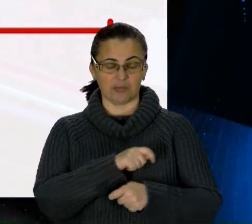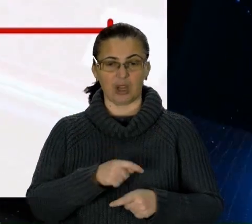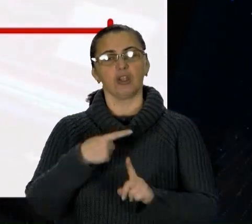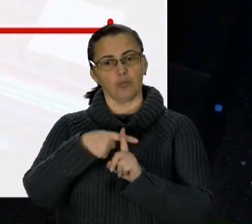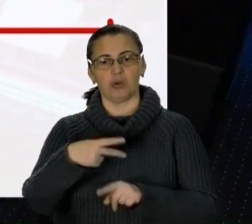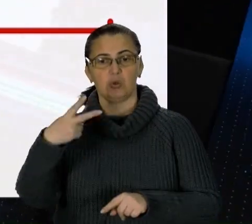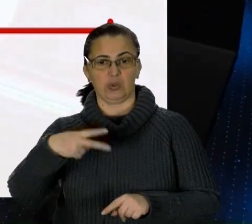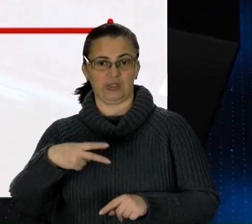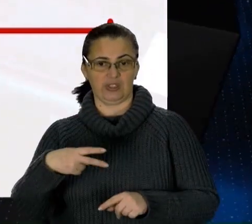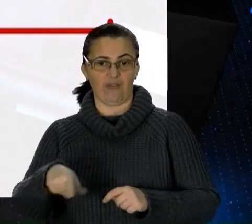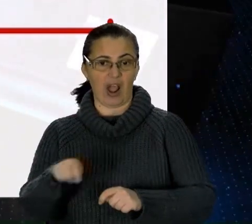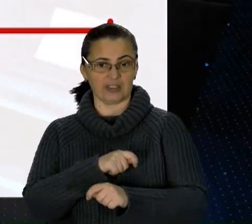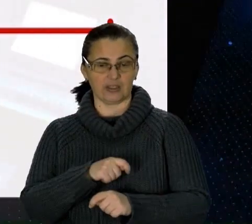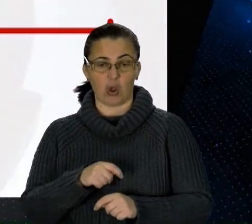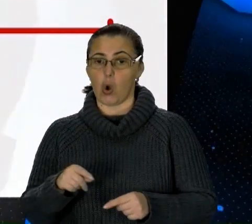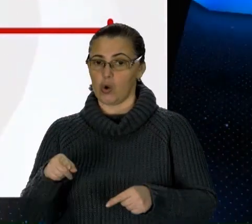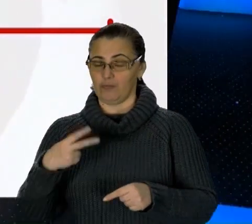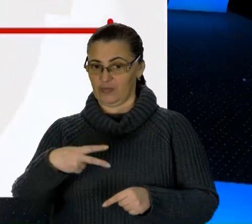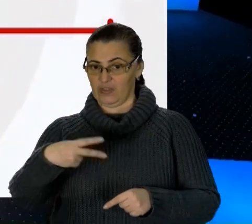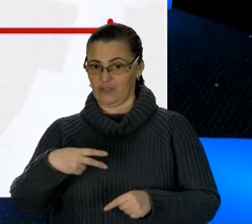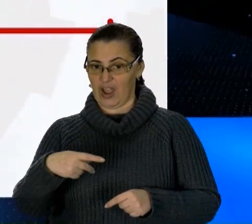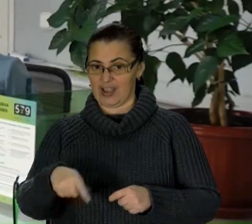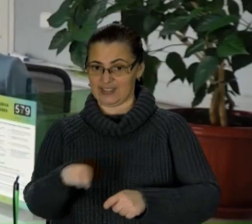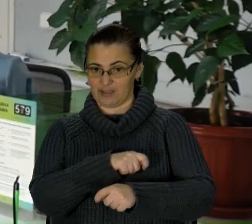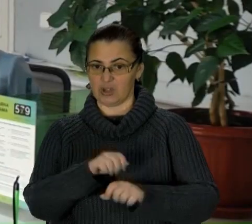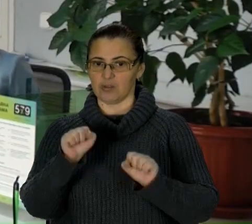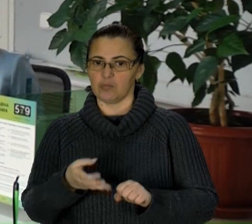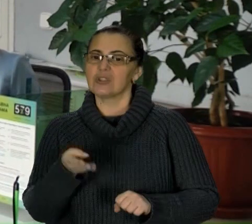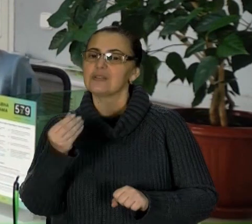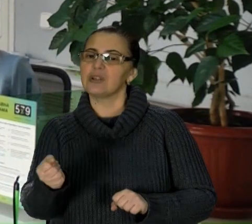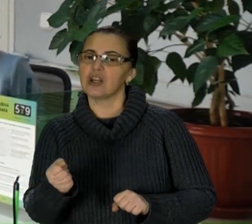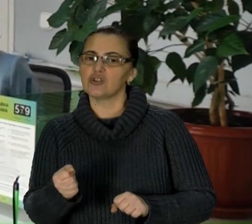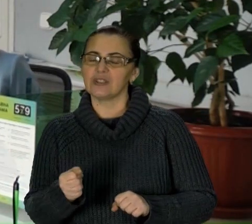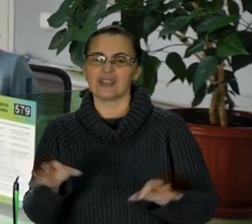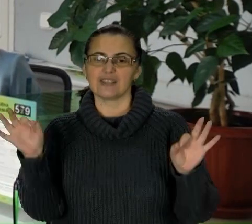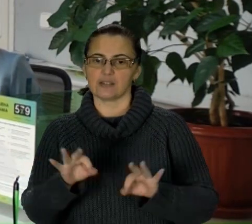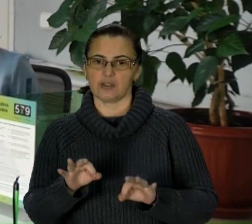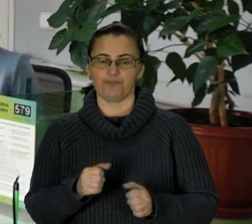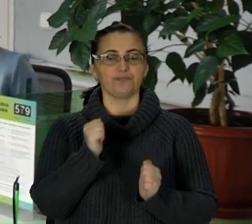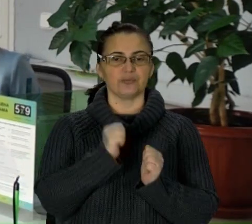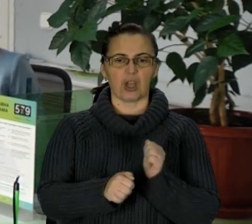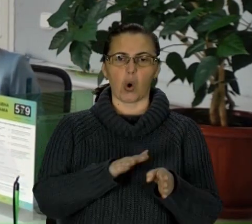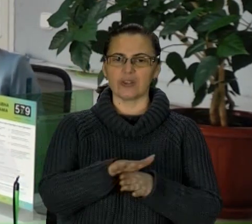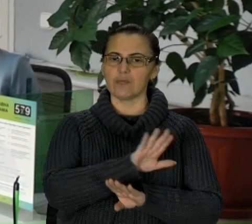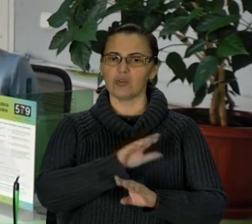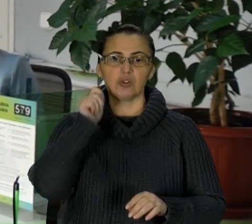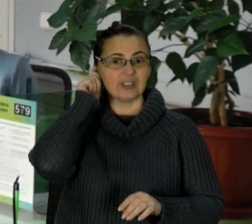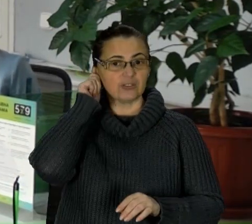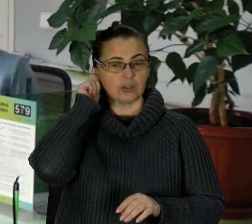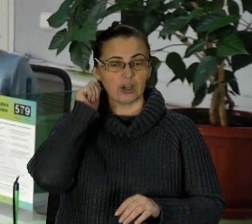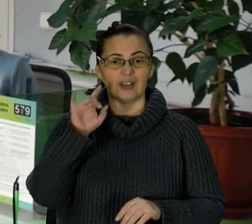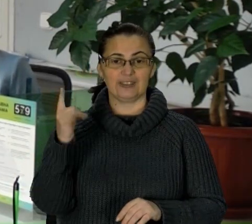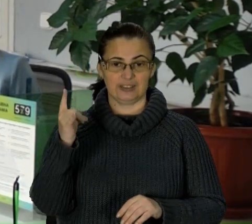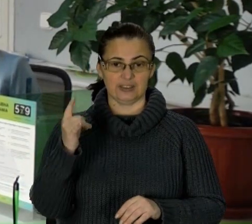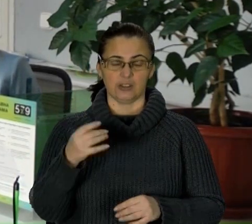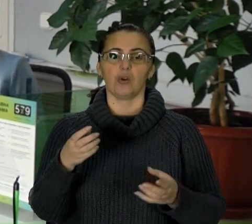додаткові метри сплачуєте одразу разом із першим внеском. На кожну неповнолітню дитину ще плюс 20 квадратних метрів. Тобто